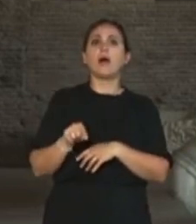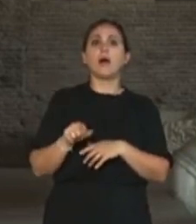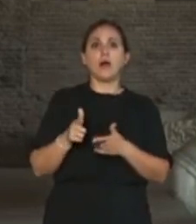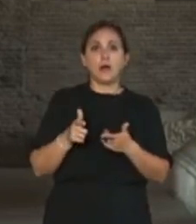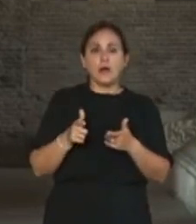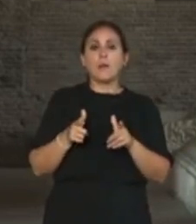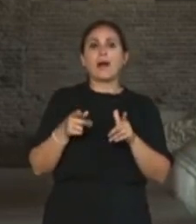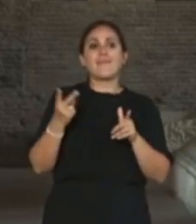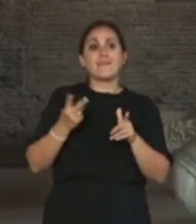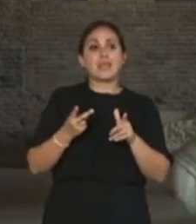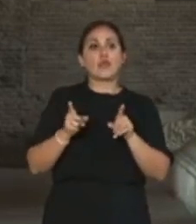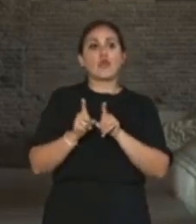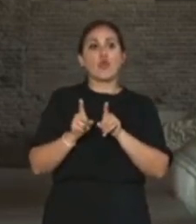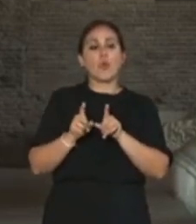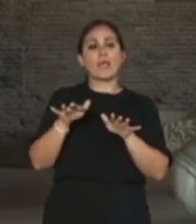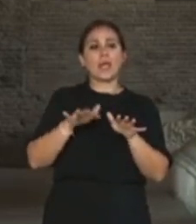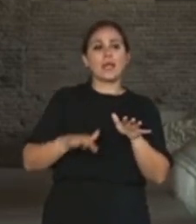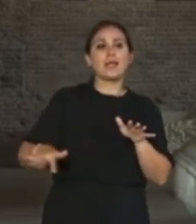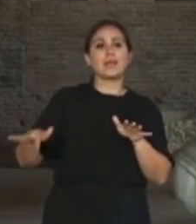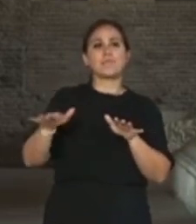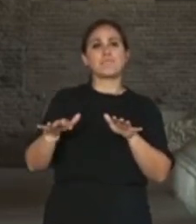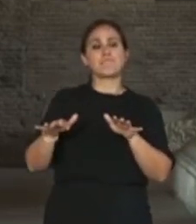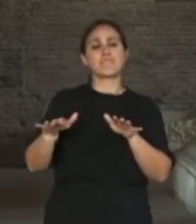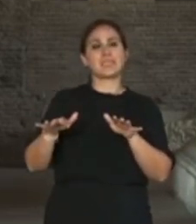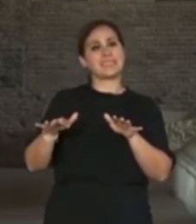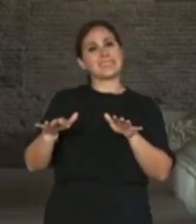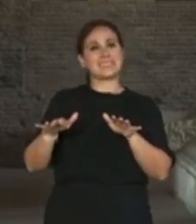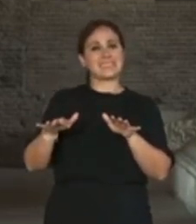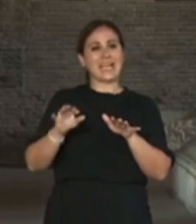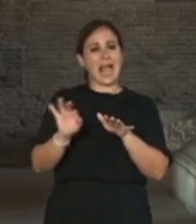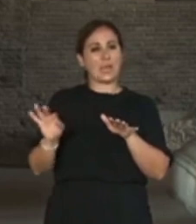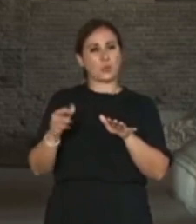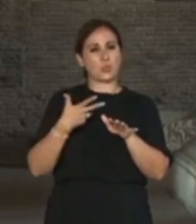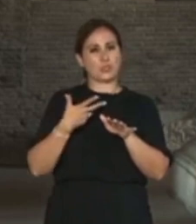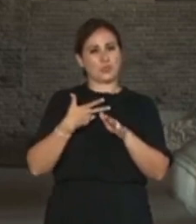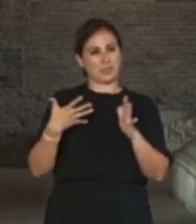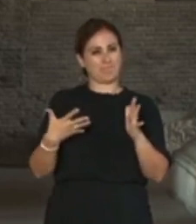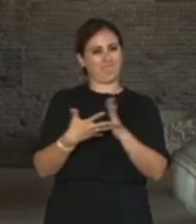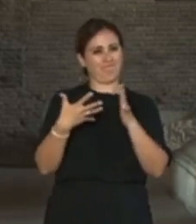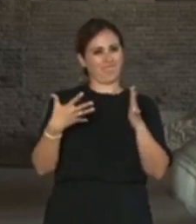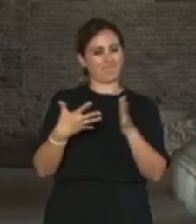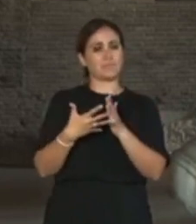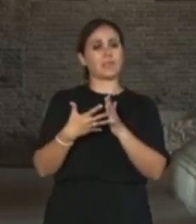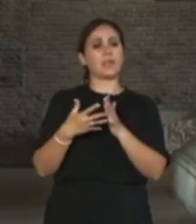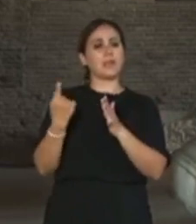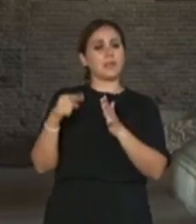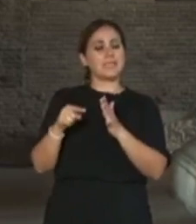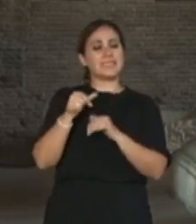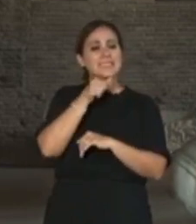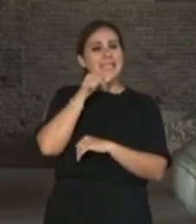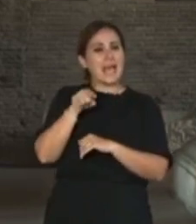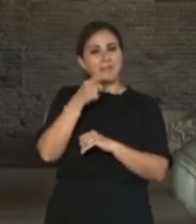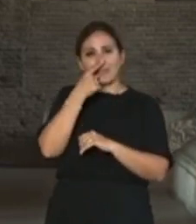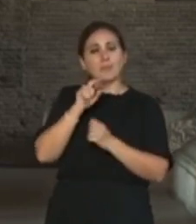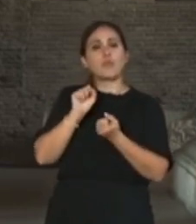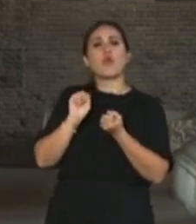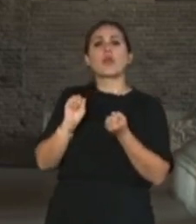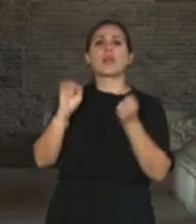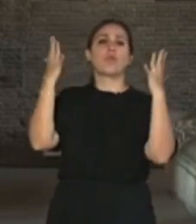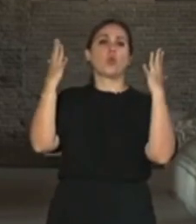disastro, quindi secondo me occorre una rivoluzione culturale, perché occorre